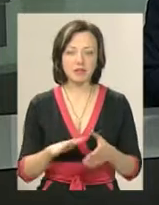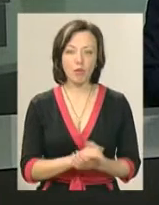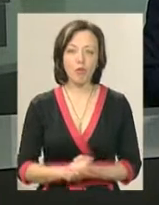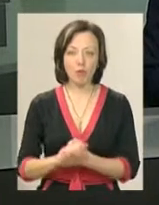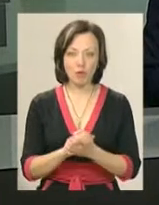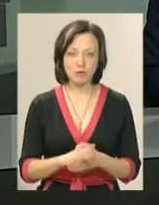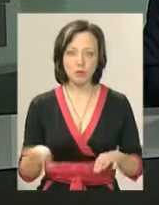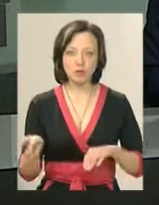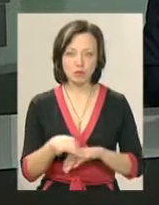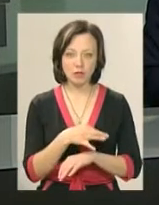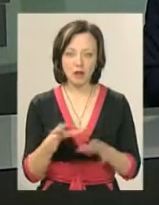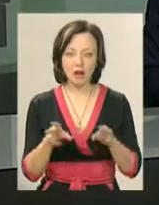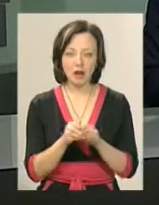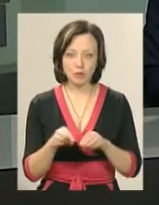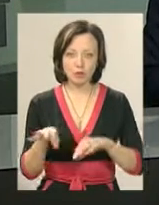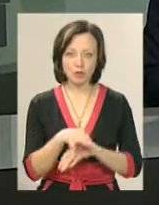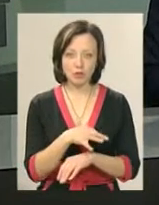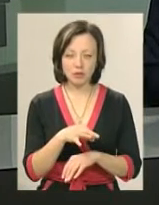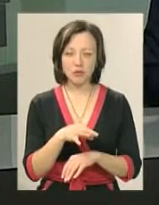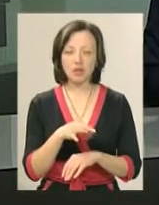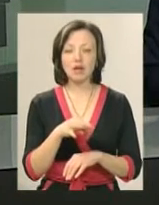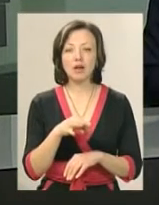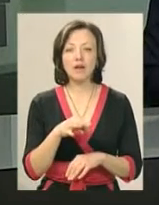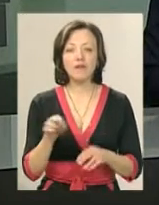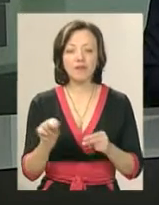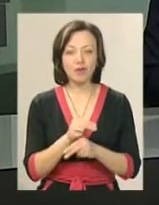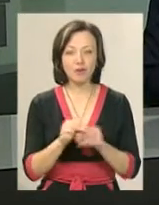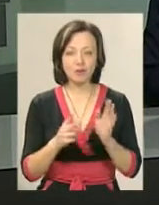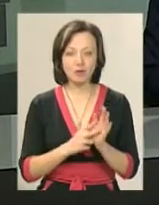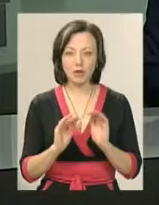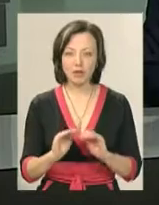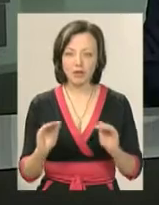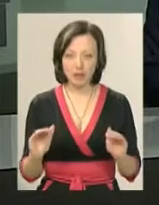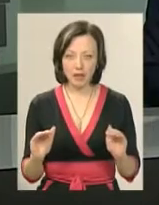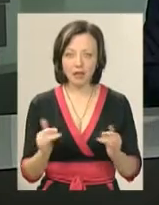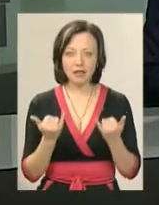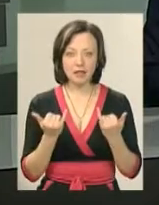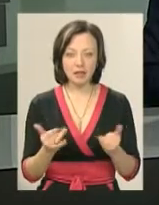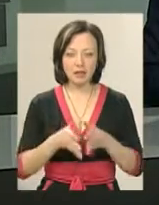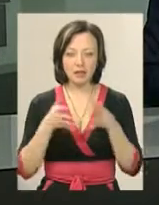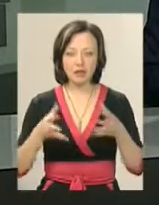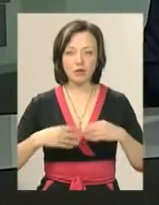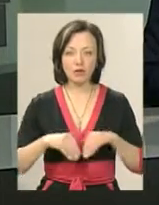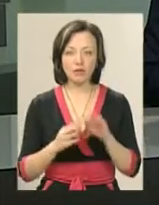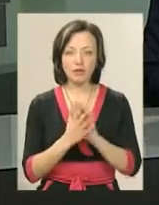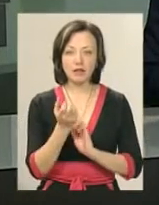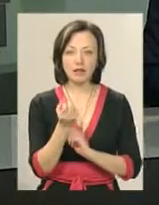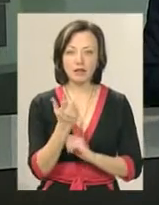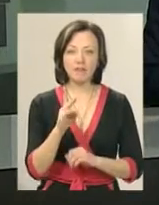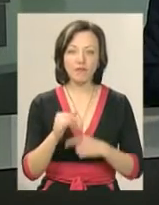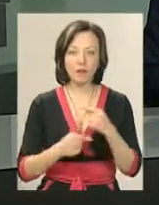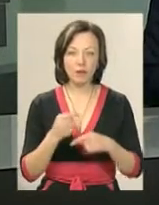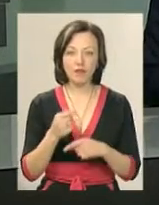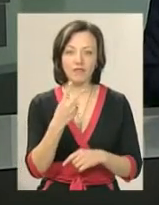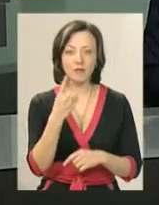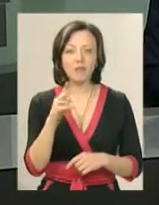колгоспі, одружився. Разом з дружиною Уляною Корнієвною виховали сімох дітей. Нині у великій родині підростають 13 ровнуків